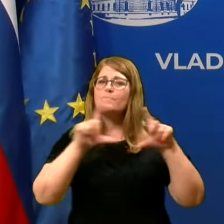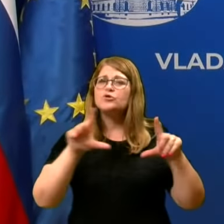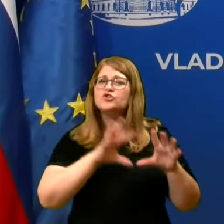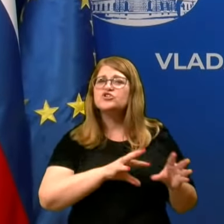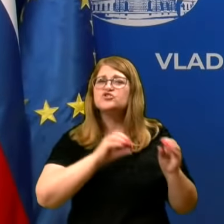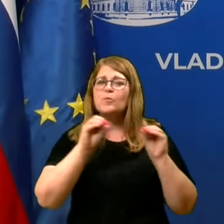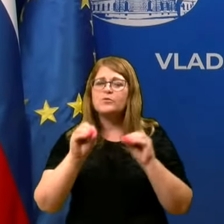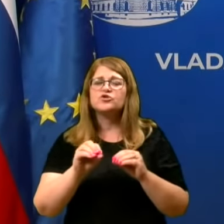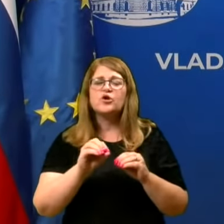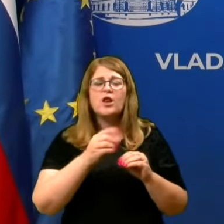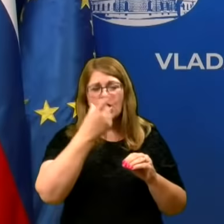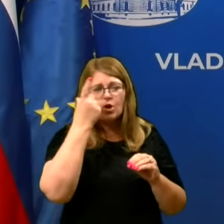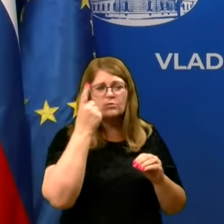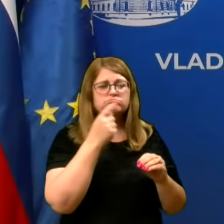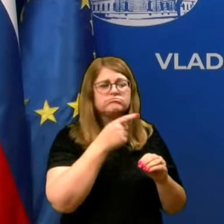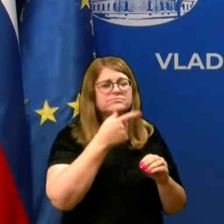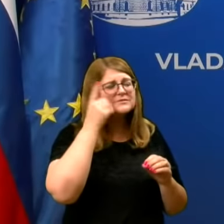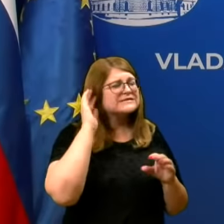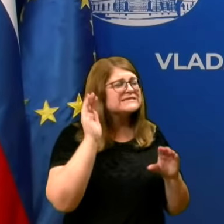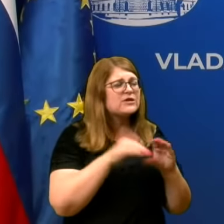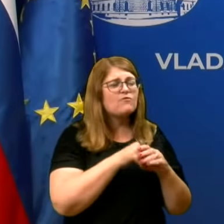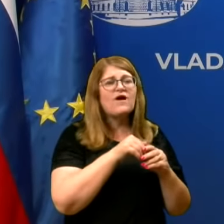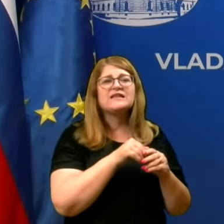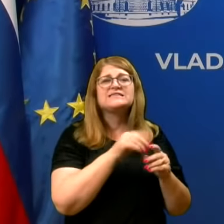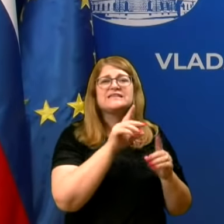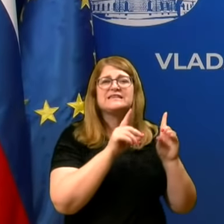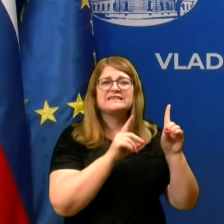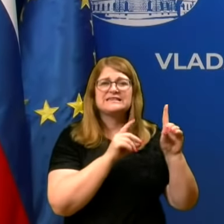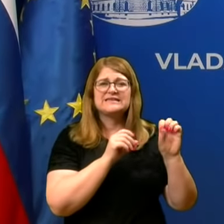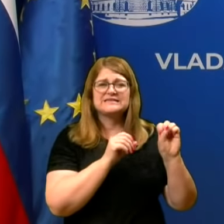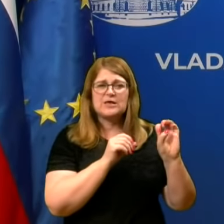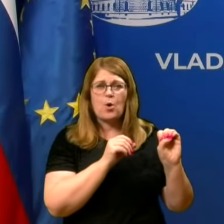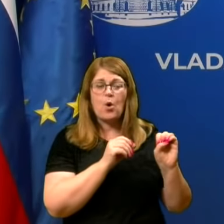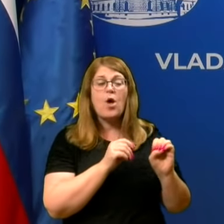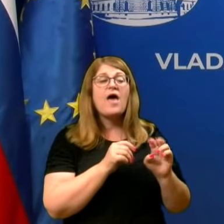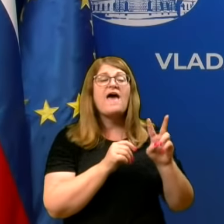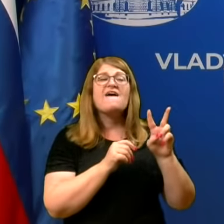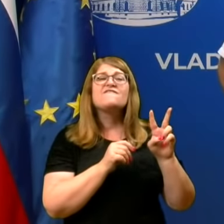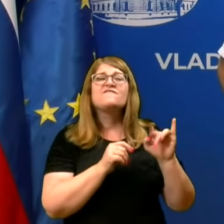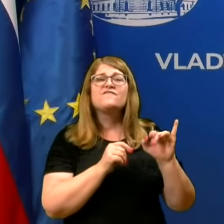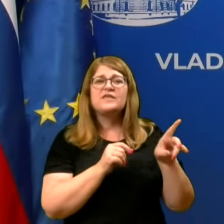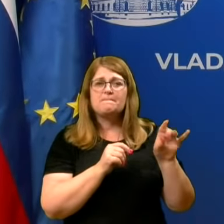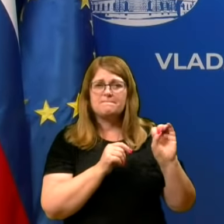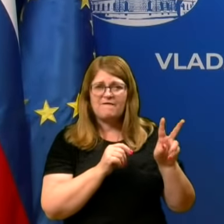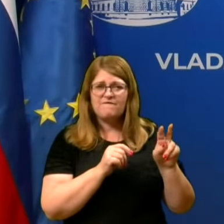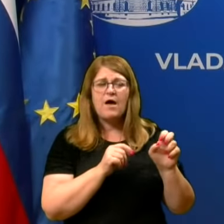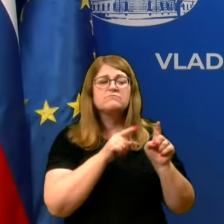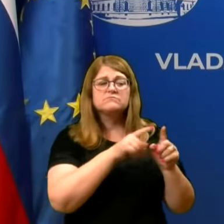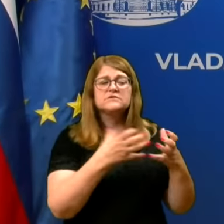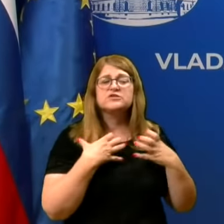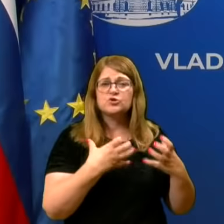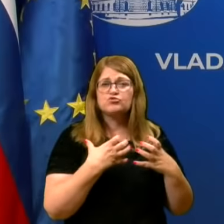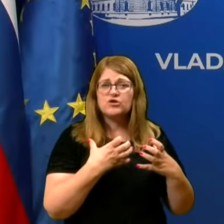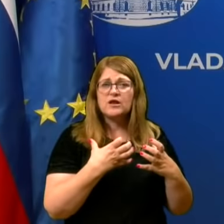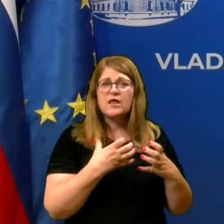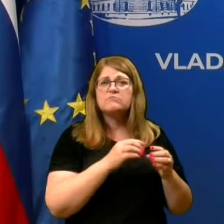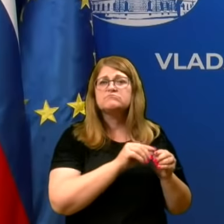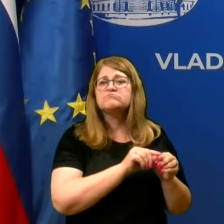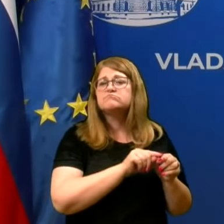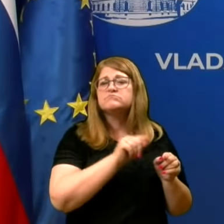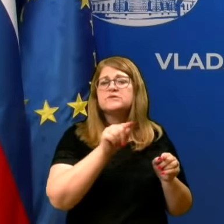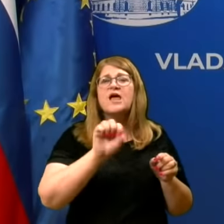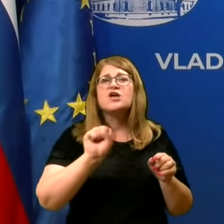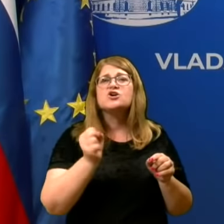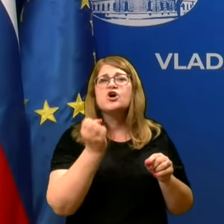varovanci z DSO-ja, ker recimo na primeru Vipave je bila želja tako DSO-ja kot tudi infekcijske klinike, da gre do